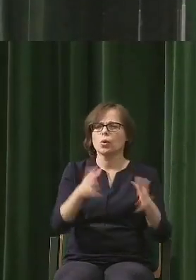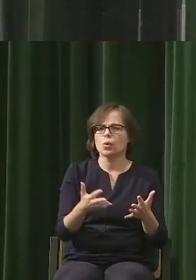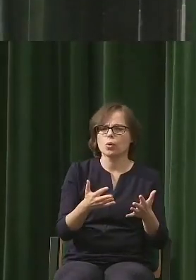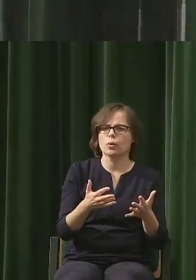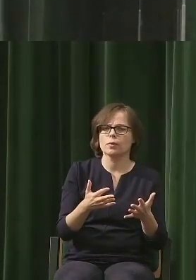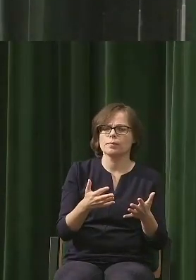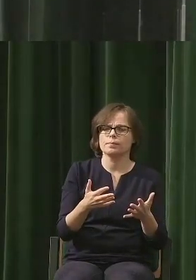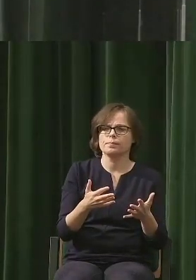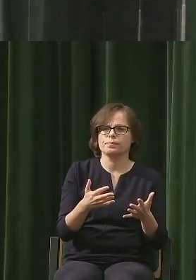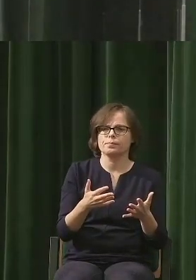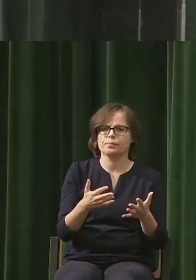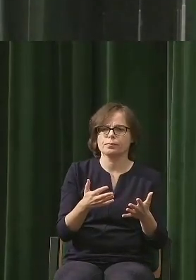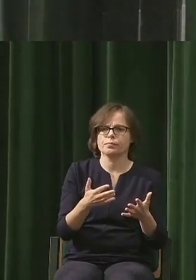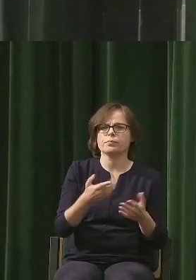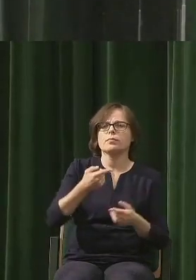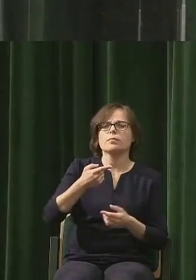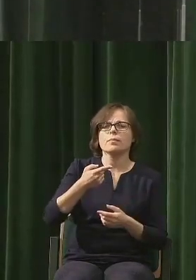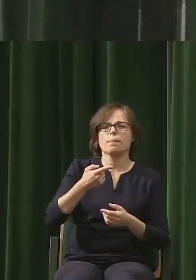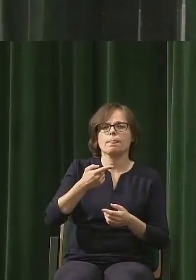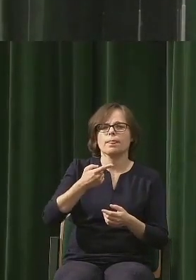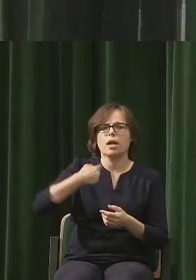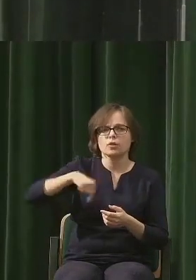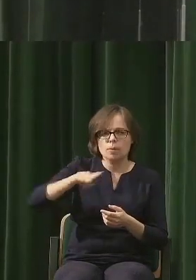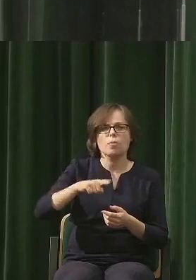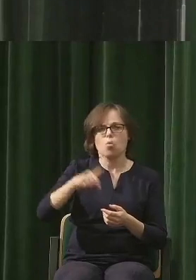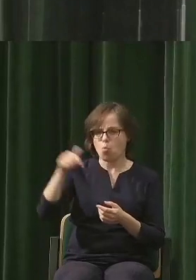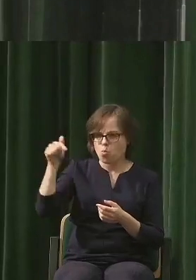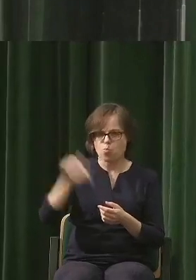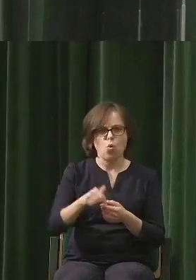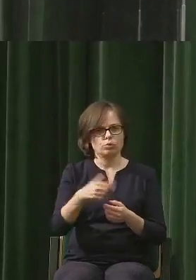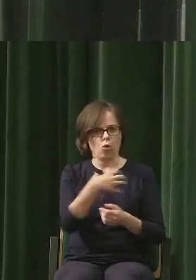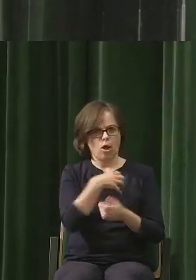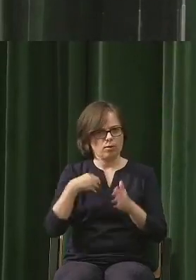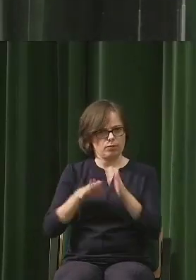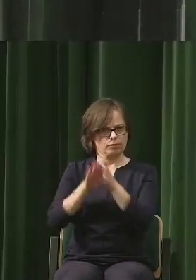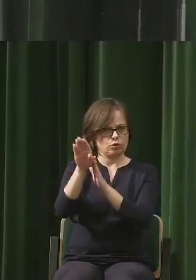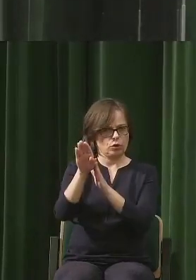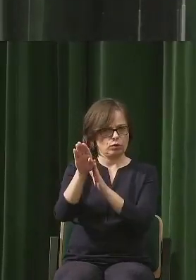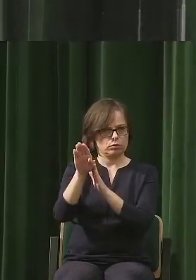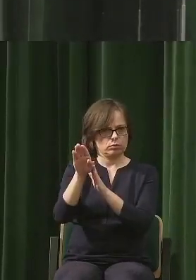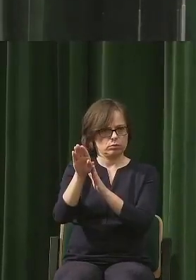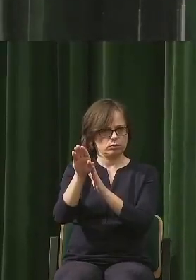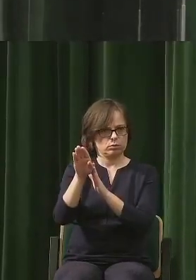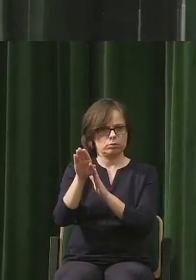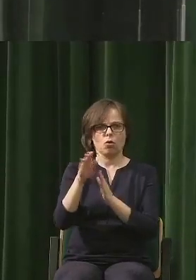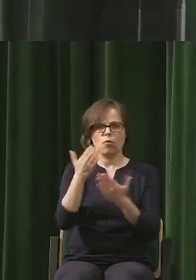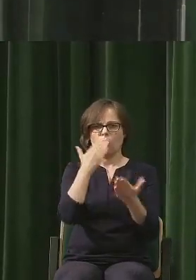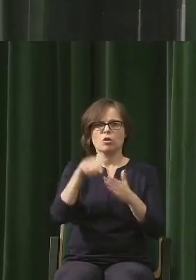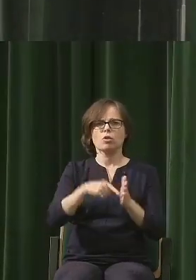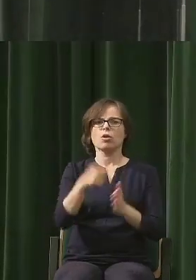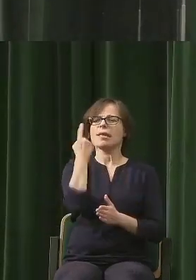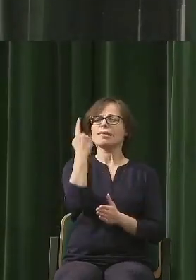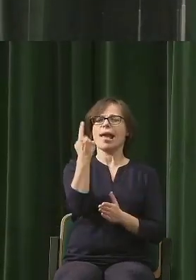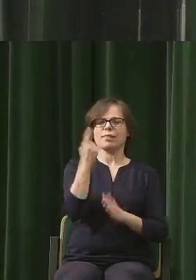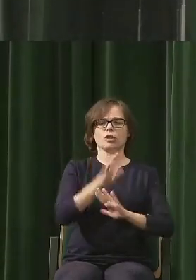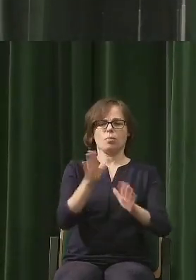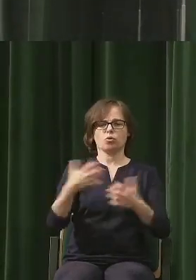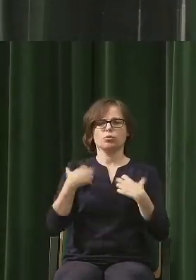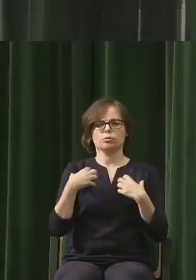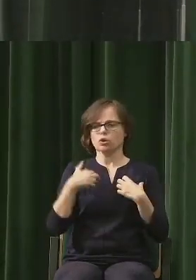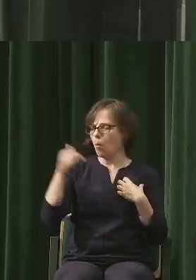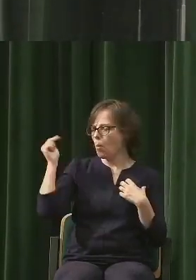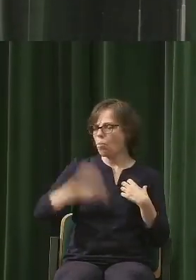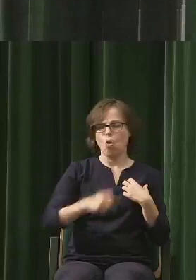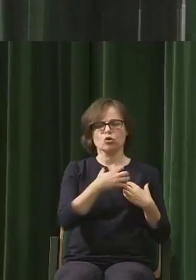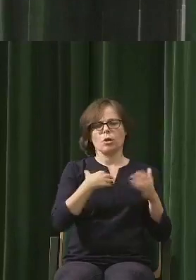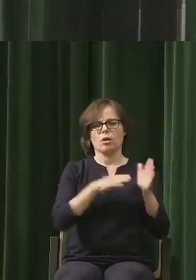jesteśmy wskazani na życie we wzroście, znaczy, że to jest jedyny właśnie model życia, że w ogóle nie wchodzi, no bez tego to w